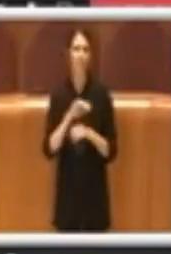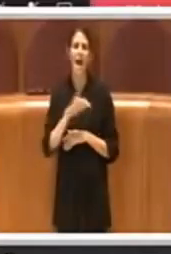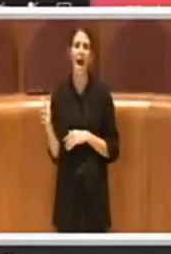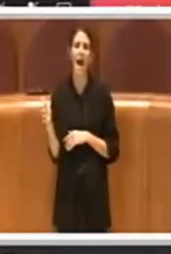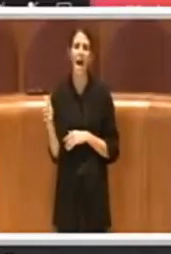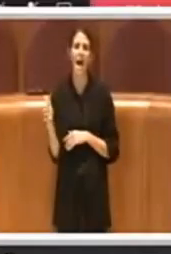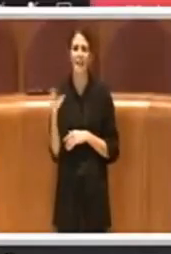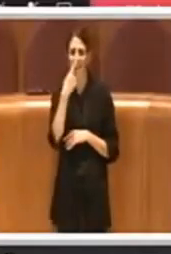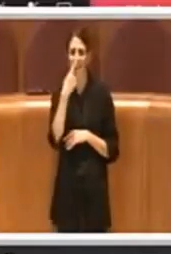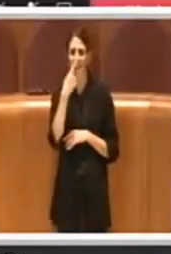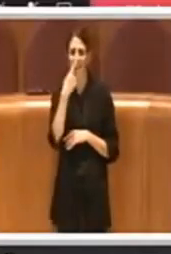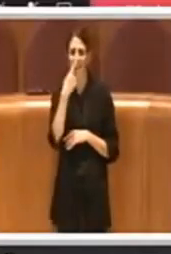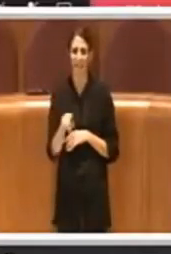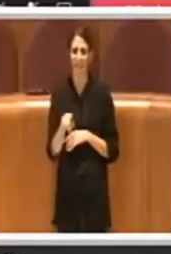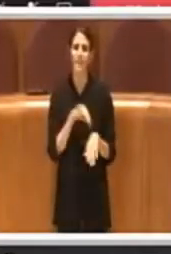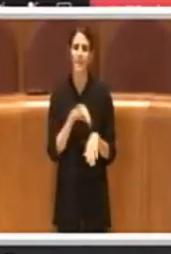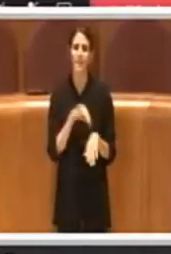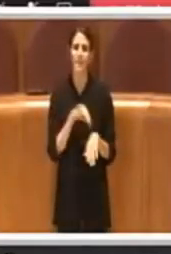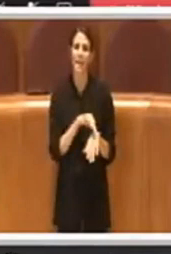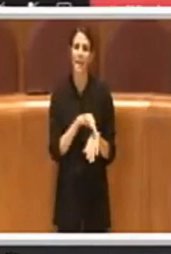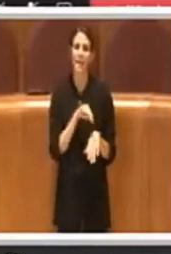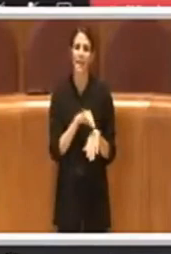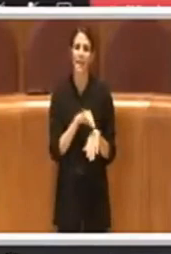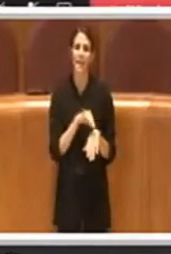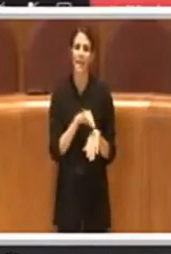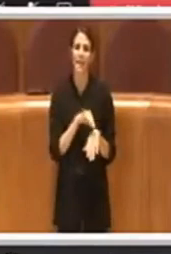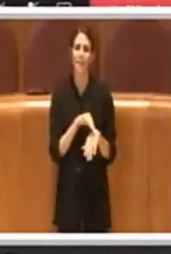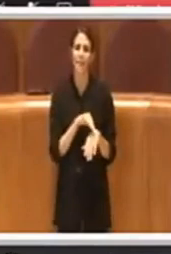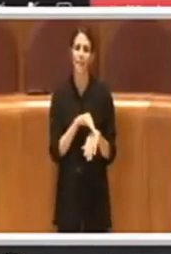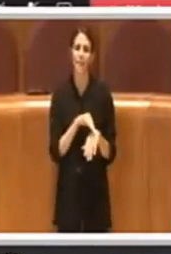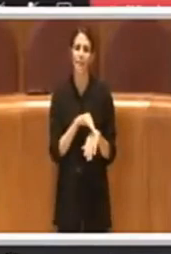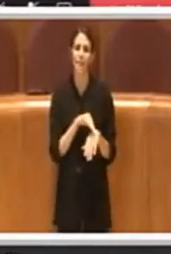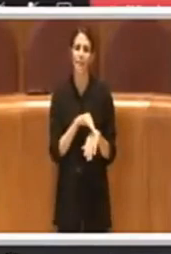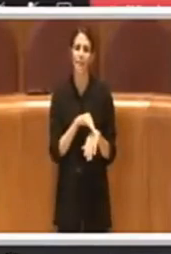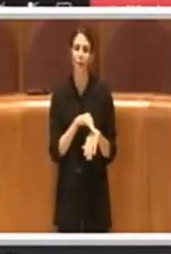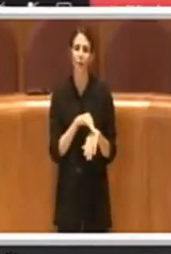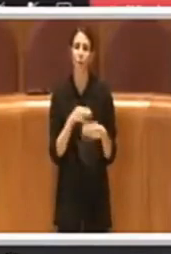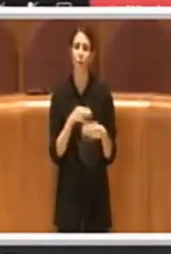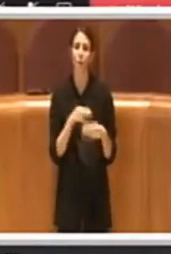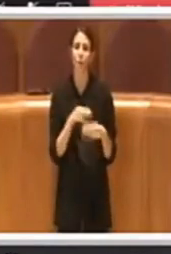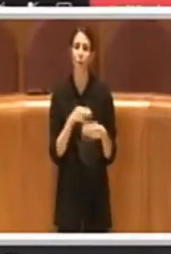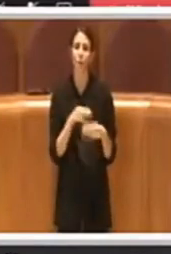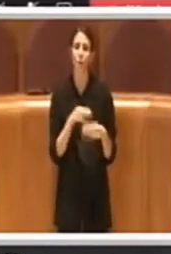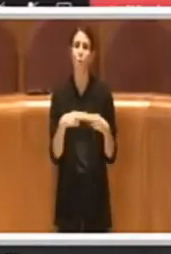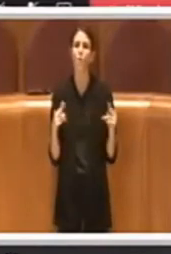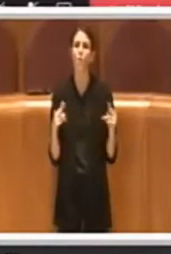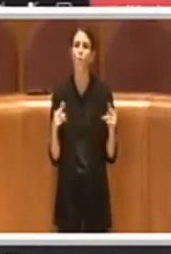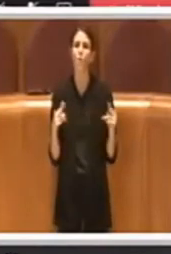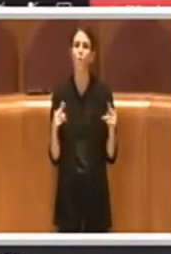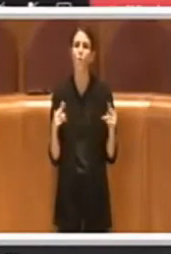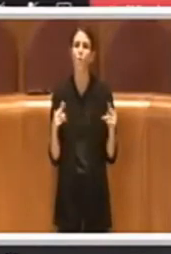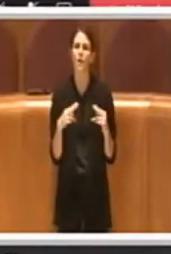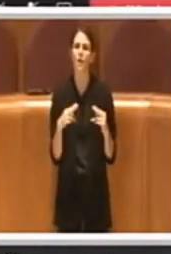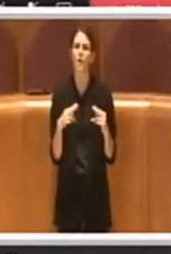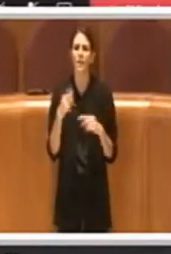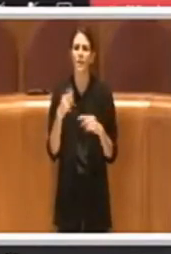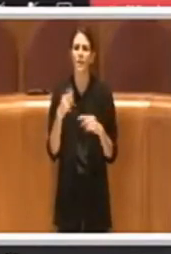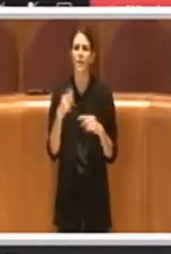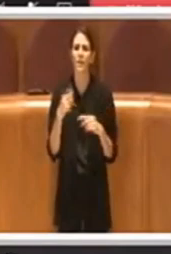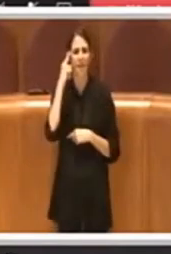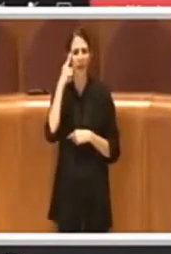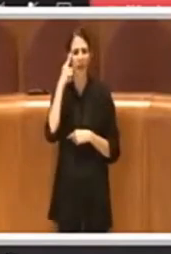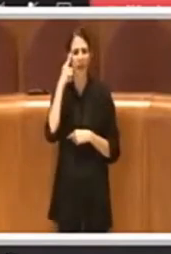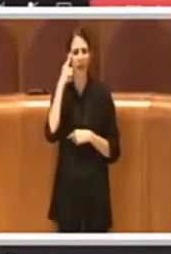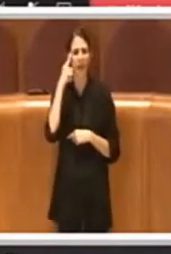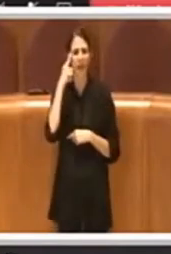tipi di malattie neuromuscolari degenerative,